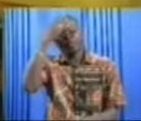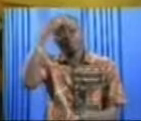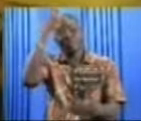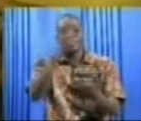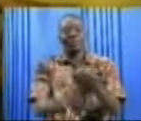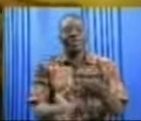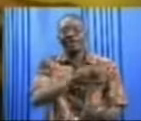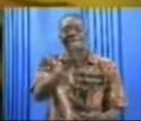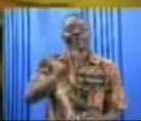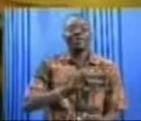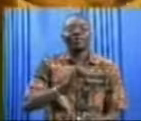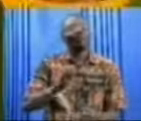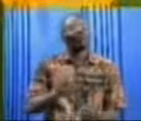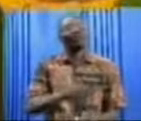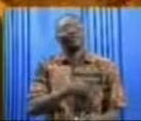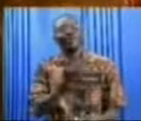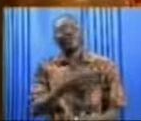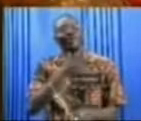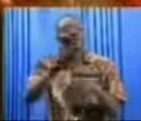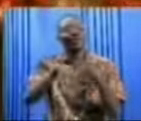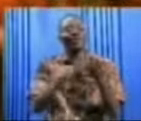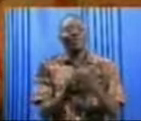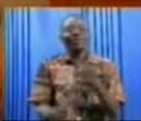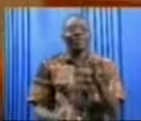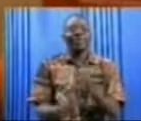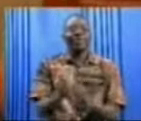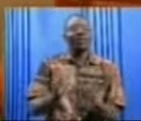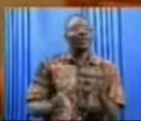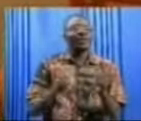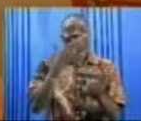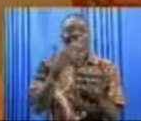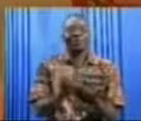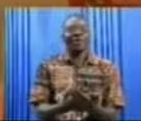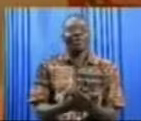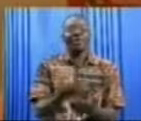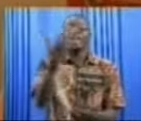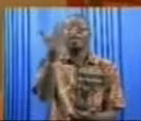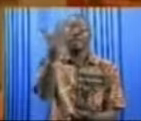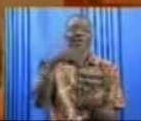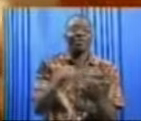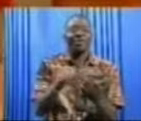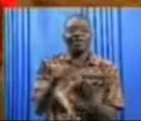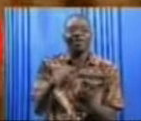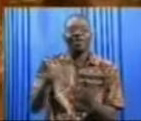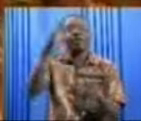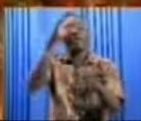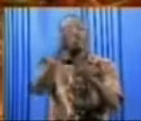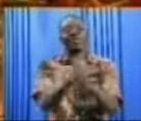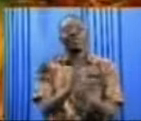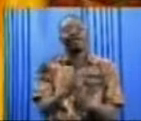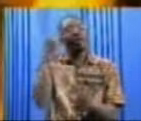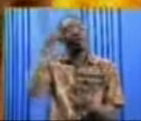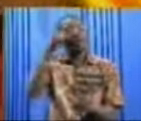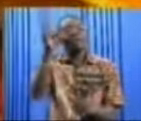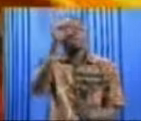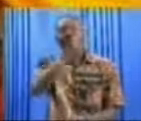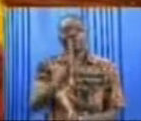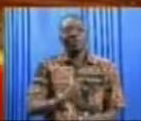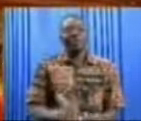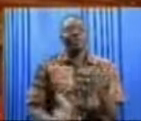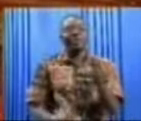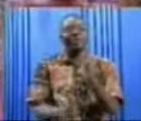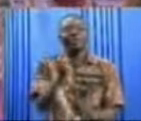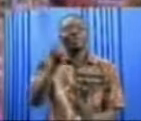contente que tout se soit bien passé. Le deuxième plus gros lot d'une valeur de 5 millions de francs CFA est revenu au Bénin, puis le